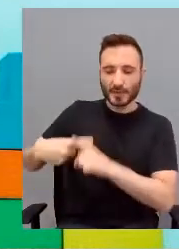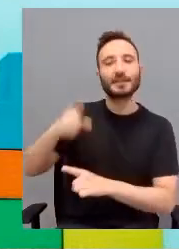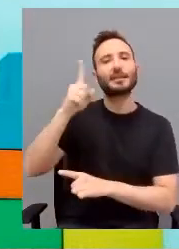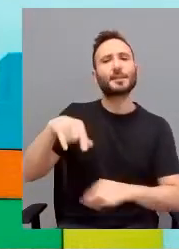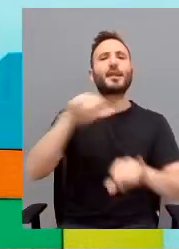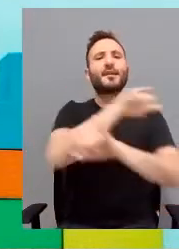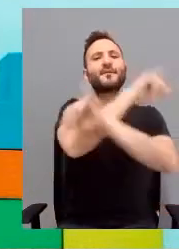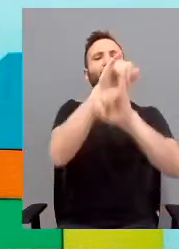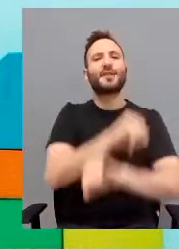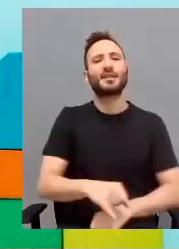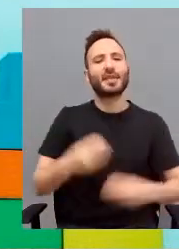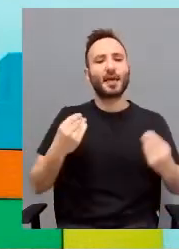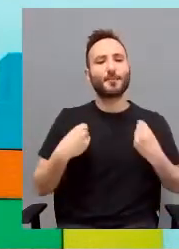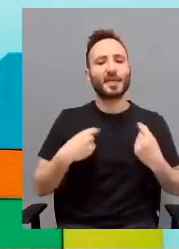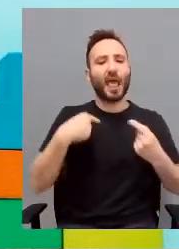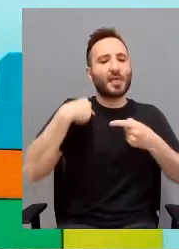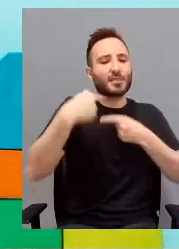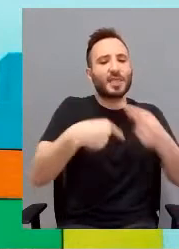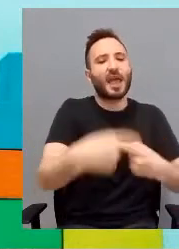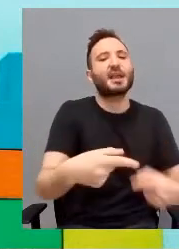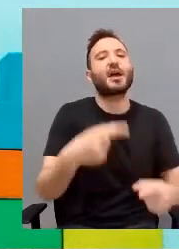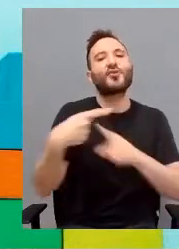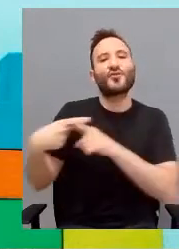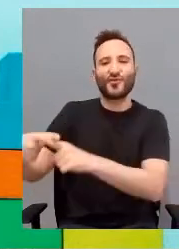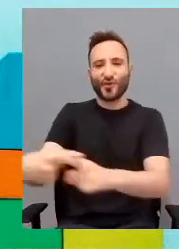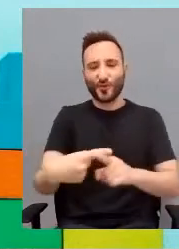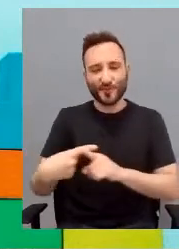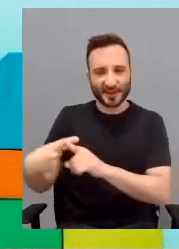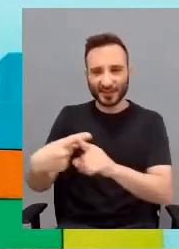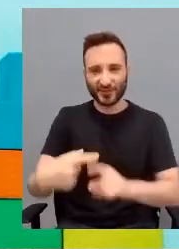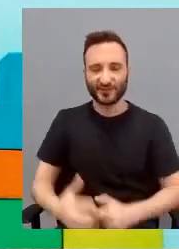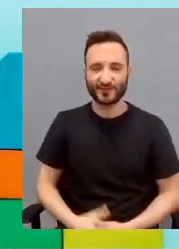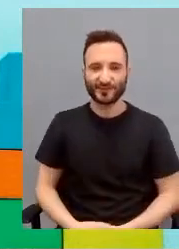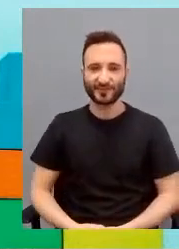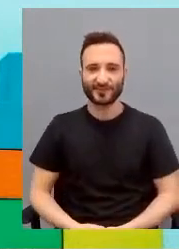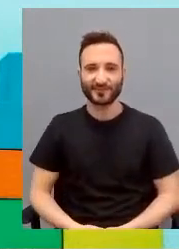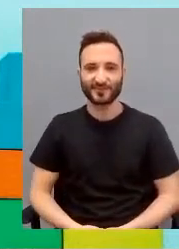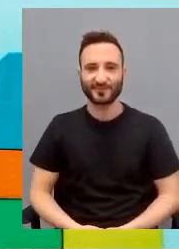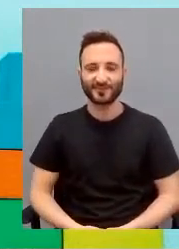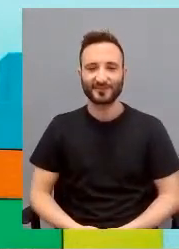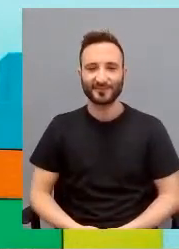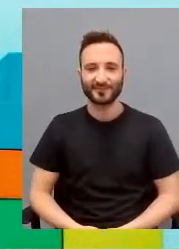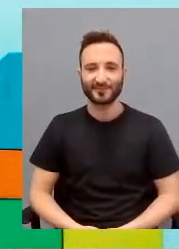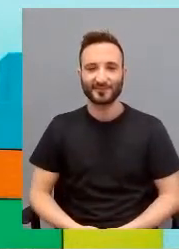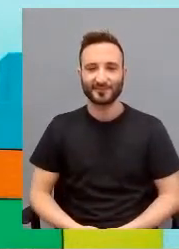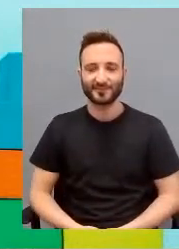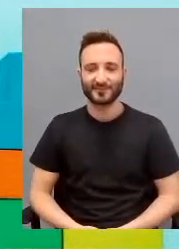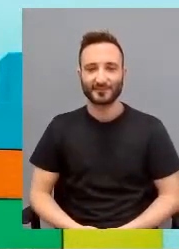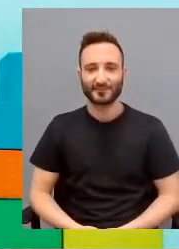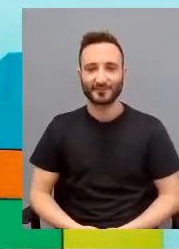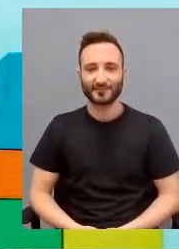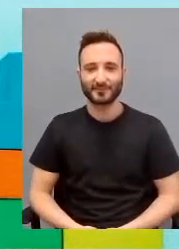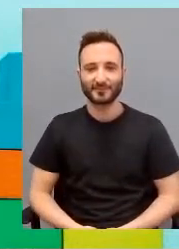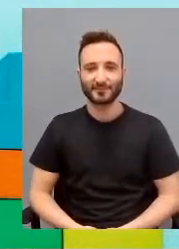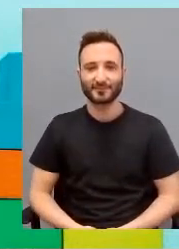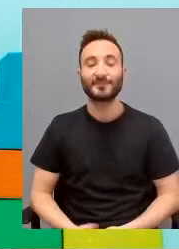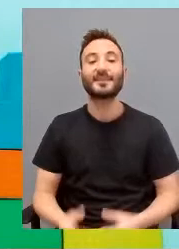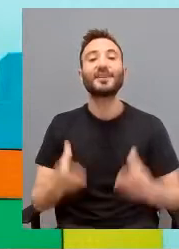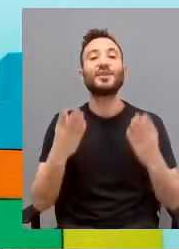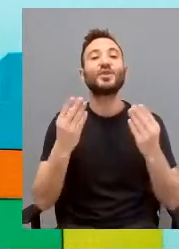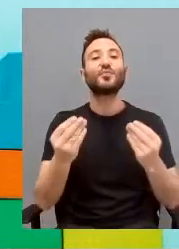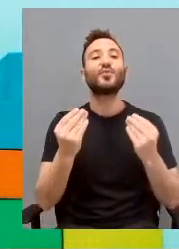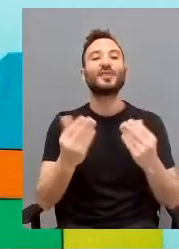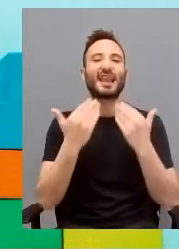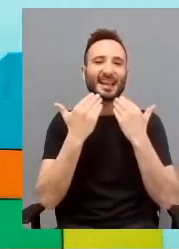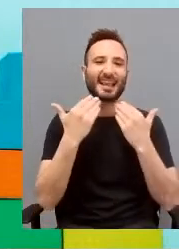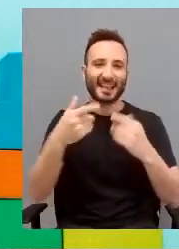quotidianità. Vi ringrazio per l'attenzione e vi saluto davvero con affetto. Moltissime grazie per